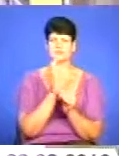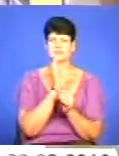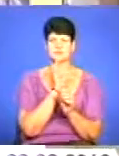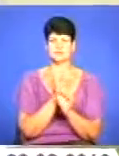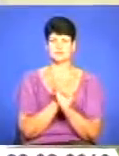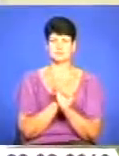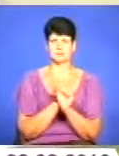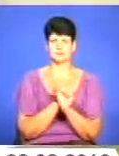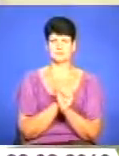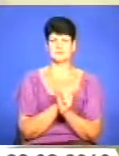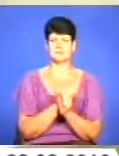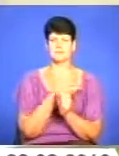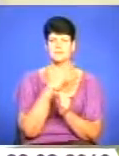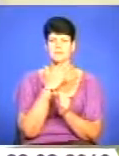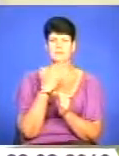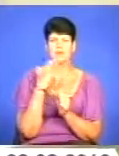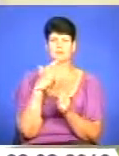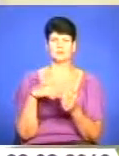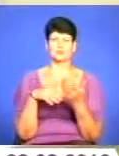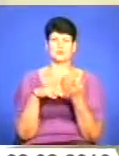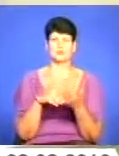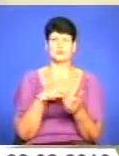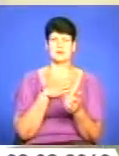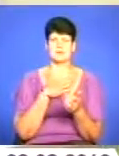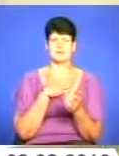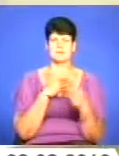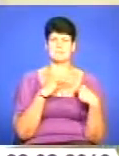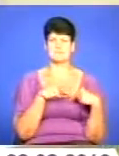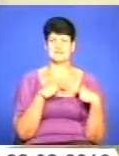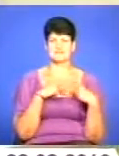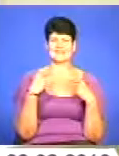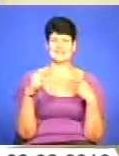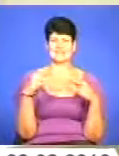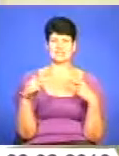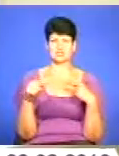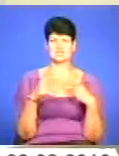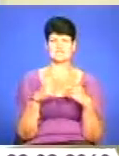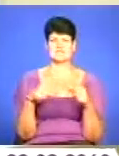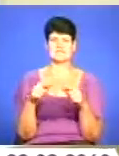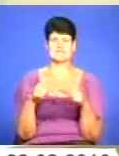робили. Дуже багато допомагали нам працівники інших відділень.